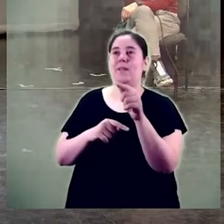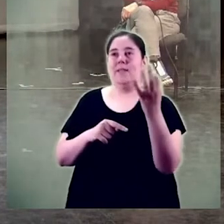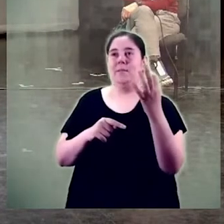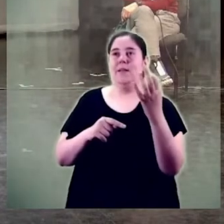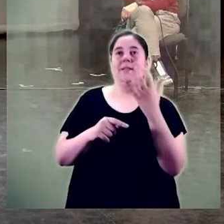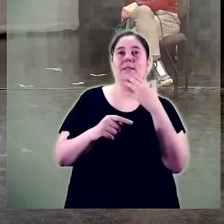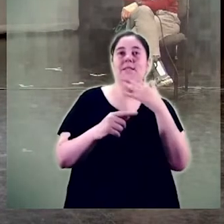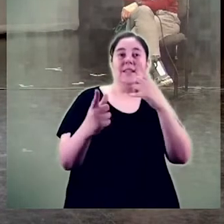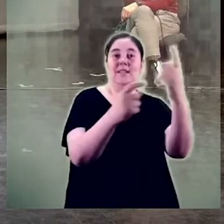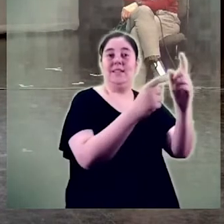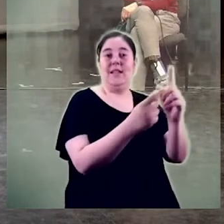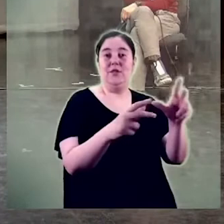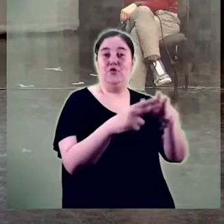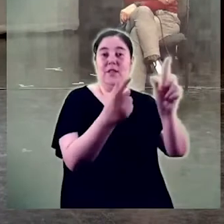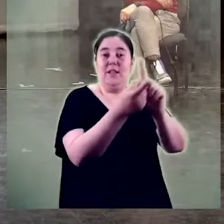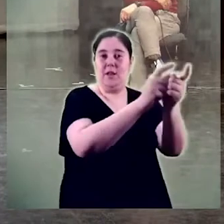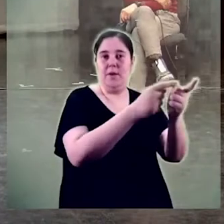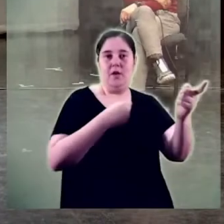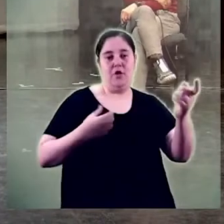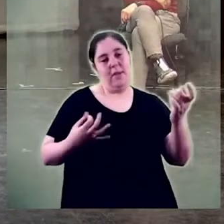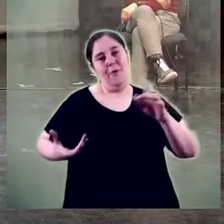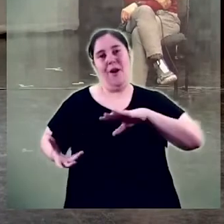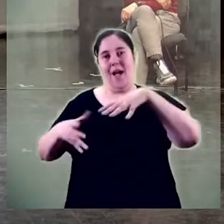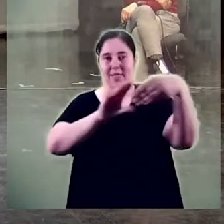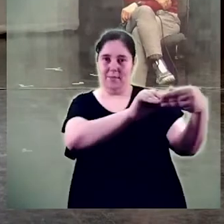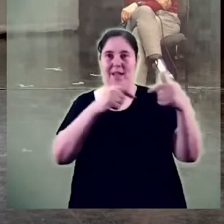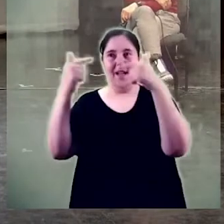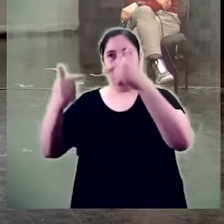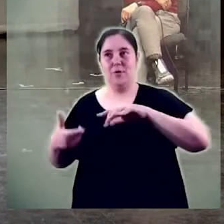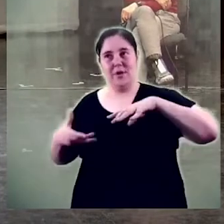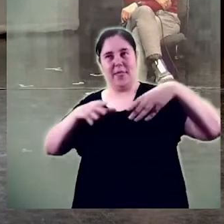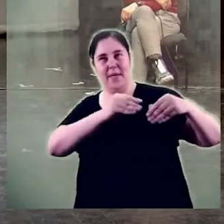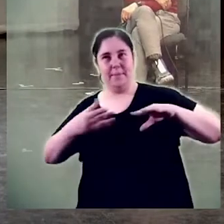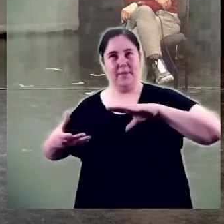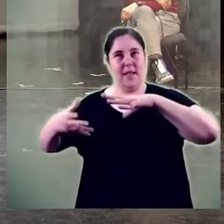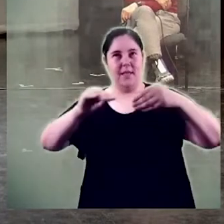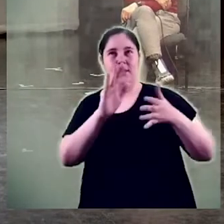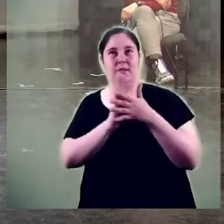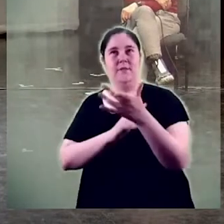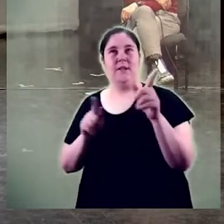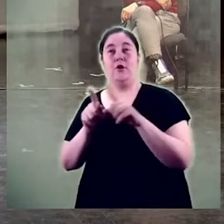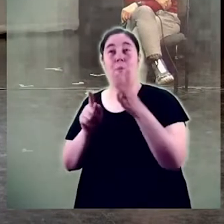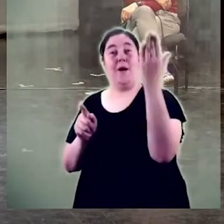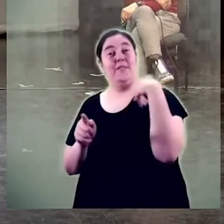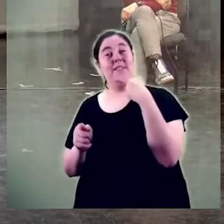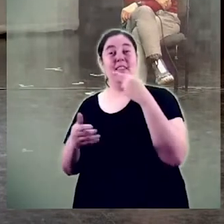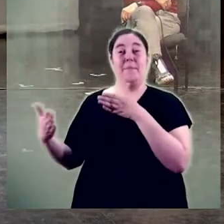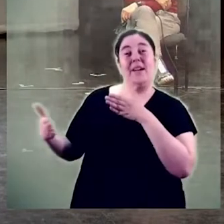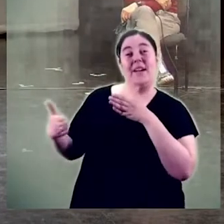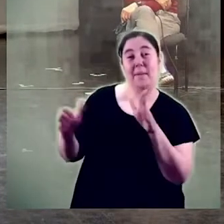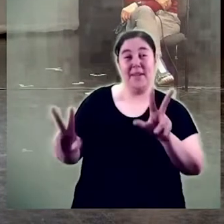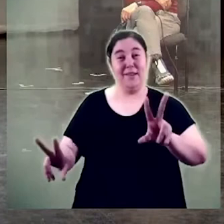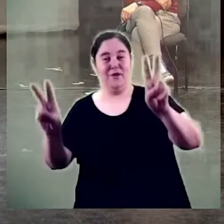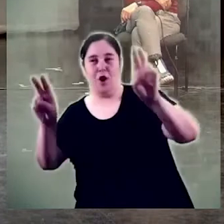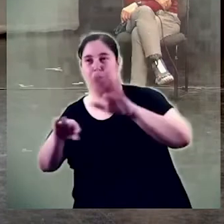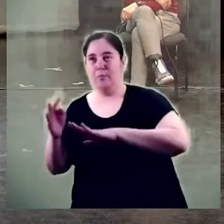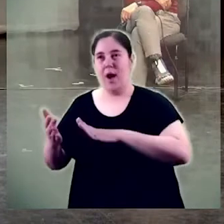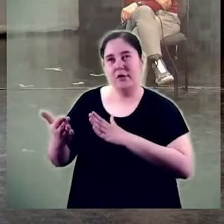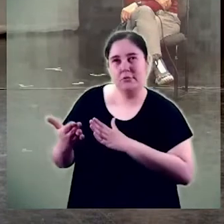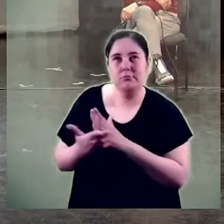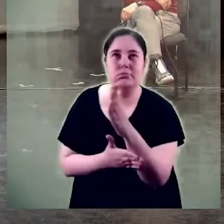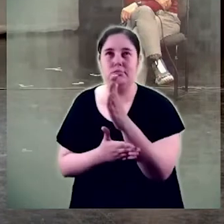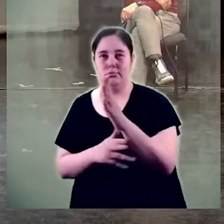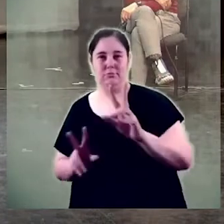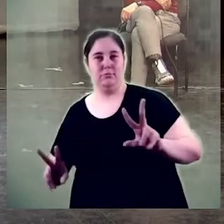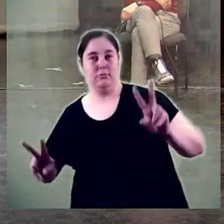tracta d'adaptar-nos a les necessitats canviants de la societat ser capaços de buscar aquests camins parlaves de 8 facultats jo crec